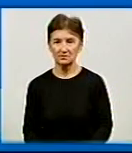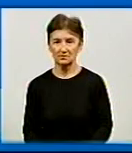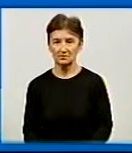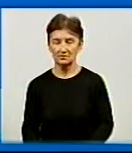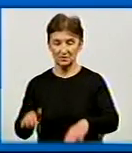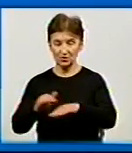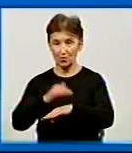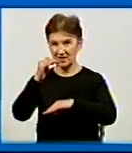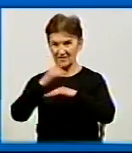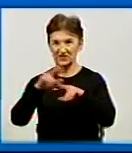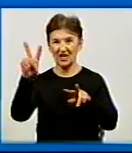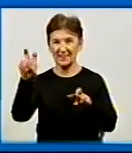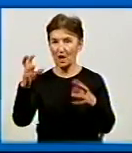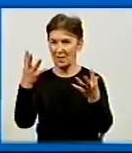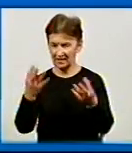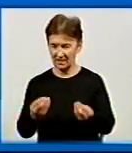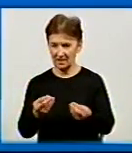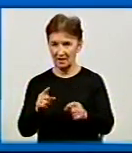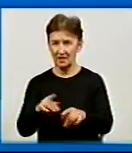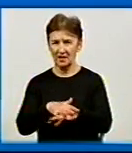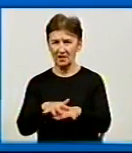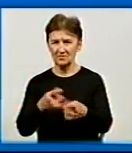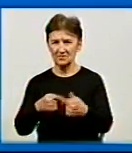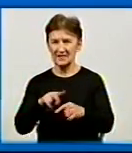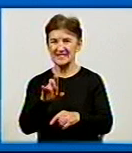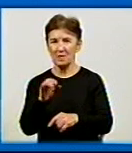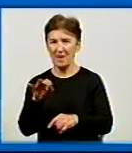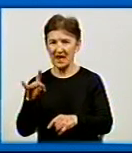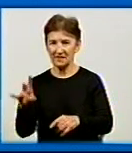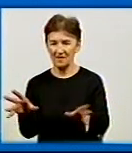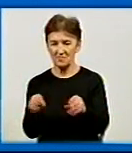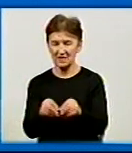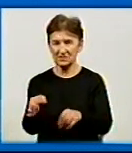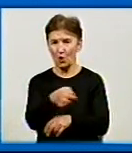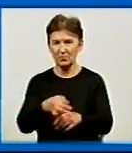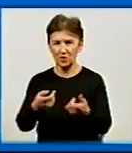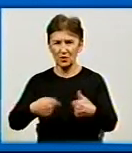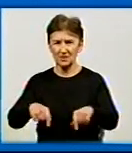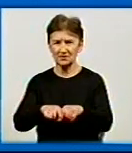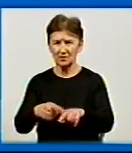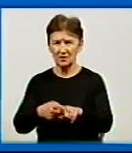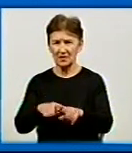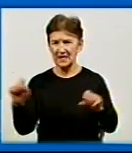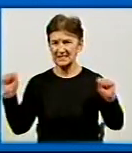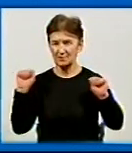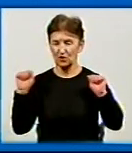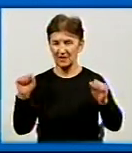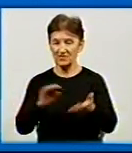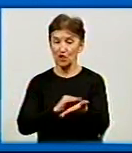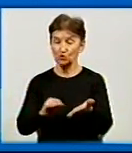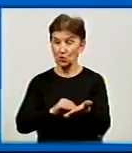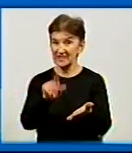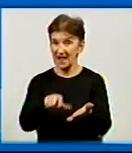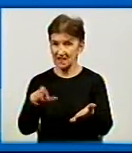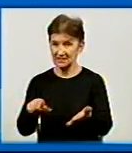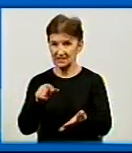Добрий вечір, тема дня на Суспільному. Інформагенція СІБІН спільно з обласною організацією Асоціації спортивних журналістів України вирішили